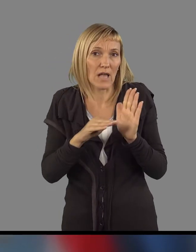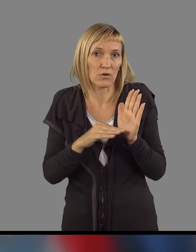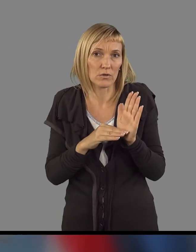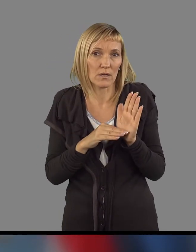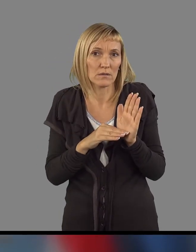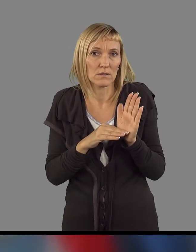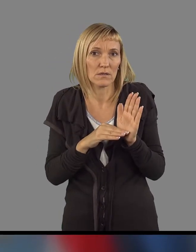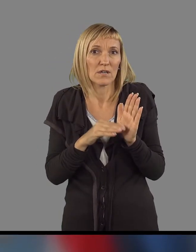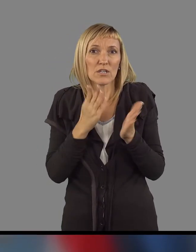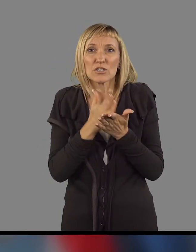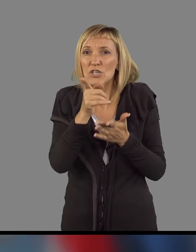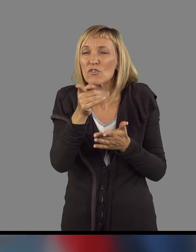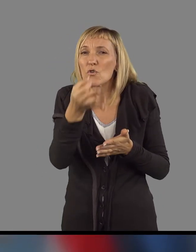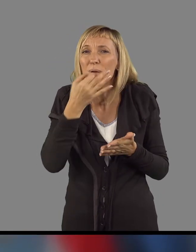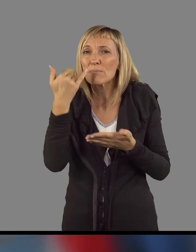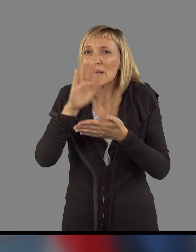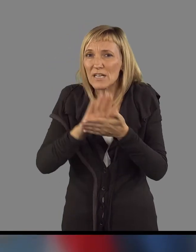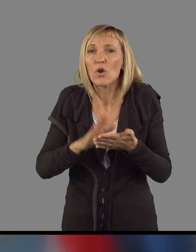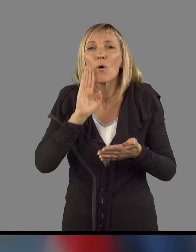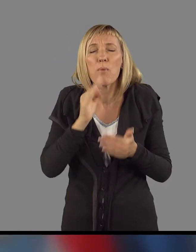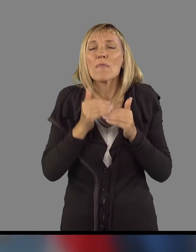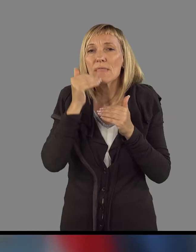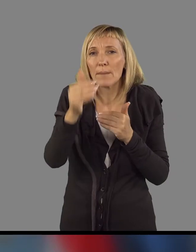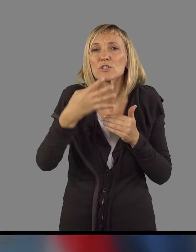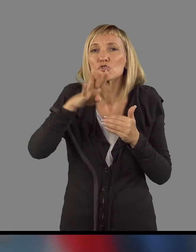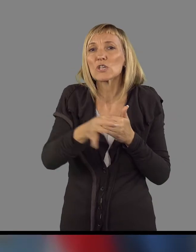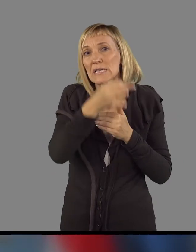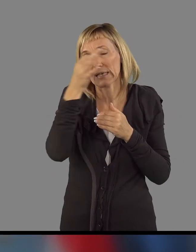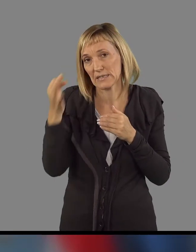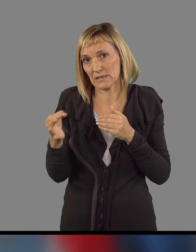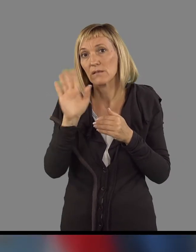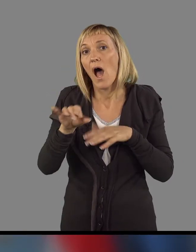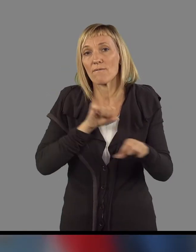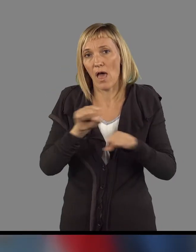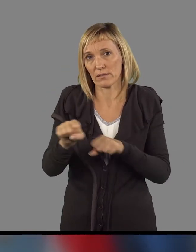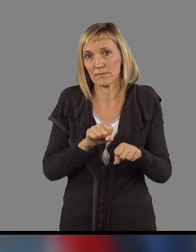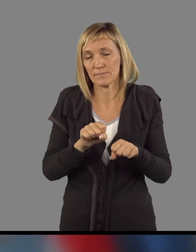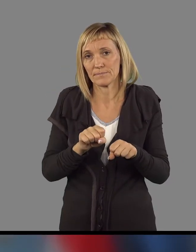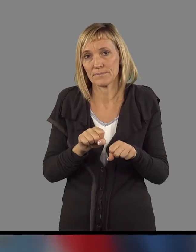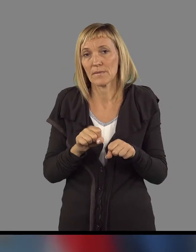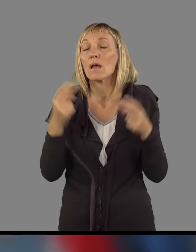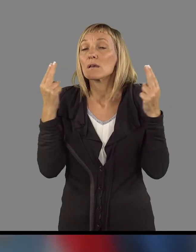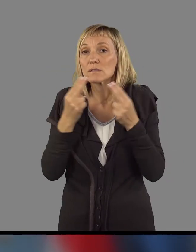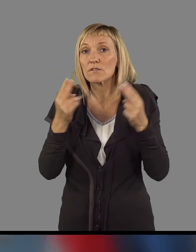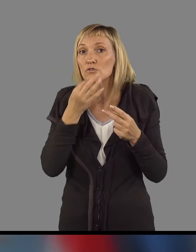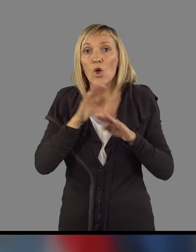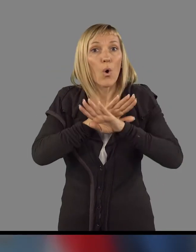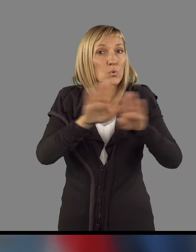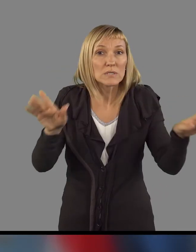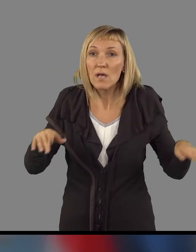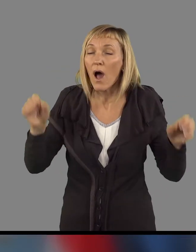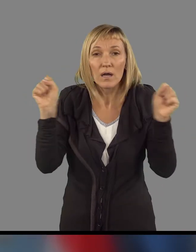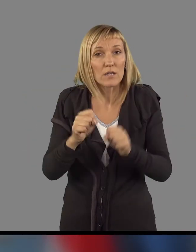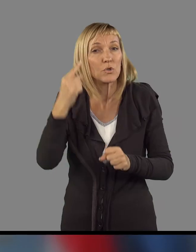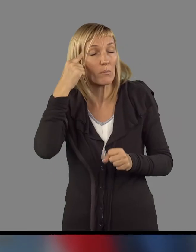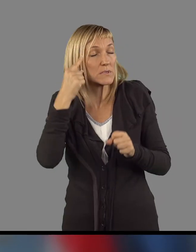ki ste me vprašali že na začetku, bo najkasneje v 14 dneh na vladi in seveda, če vsi resno